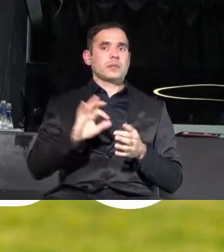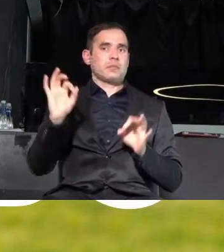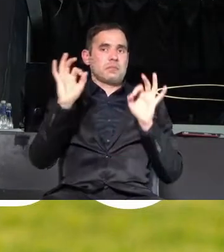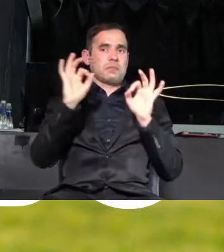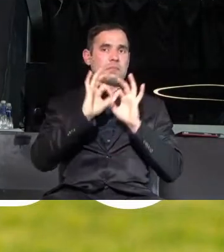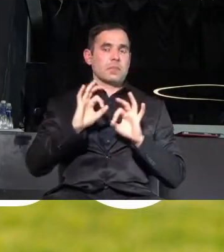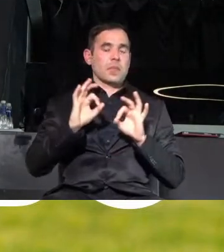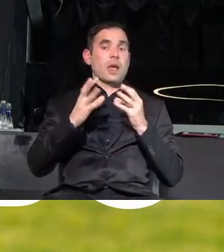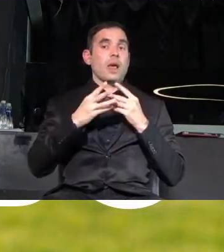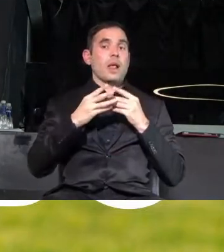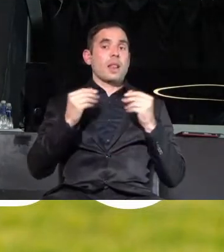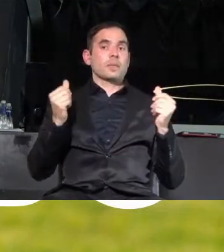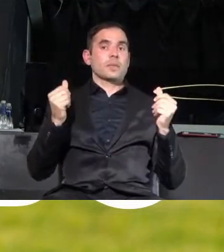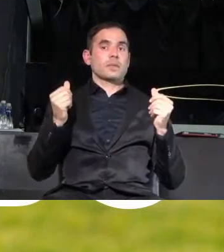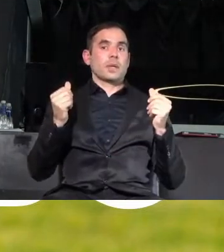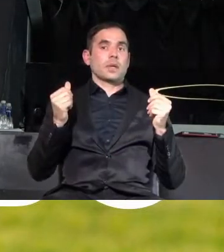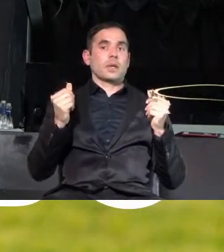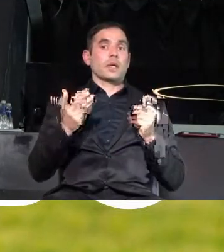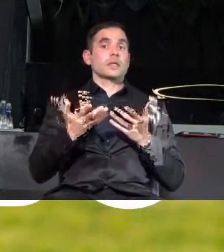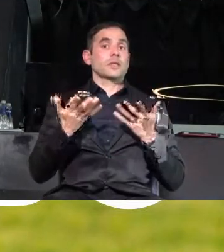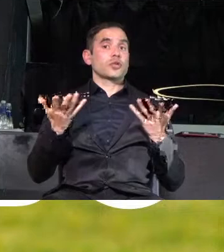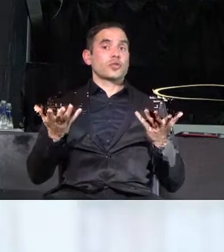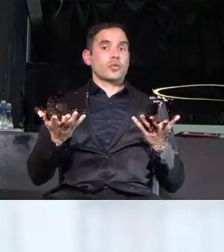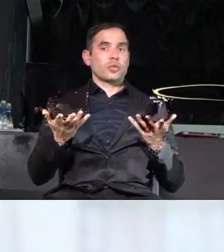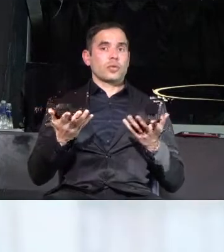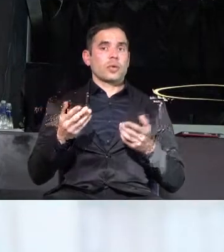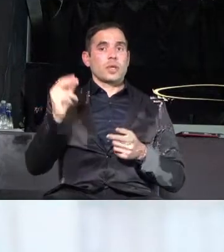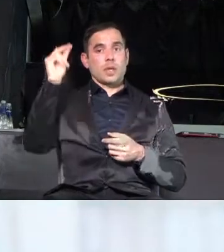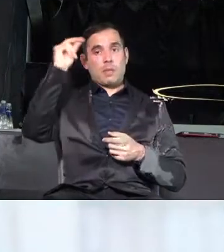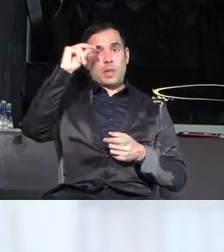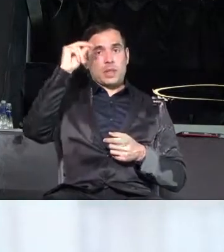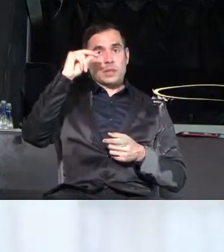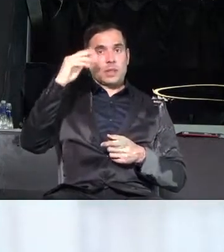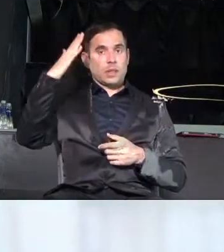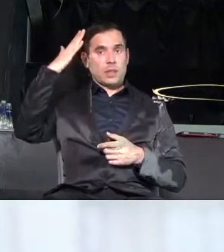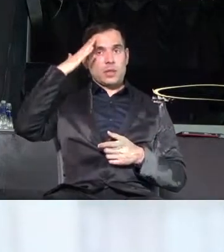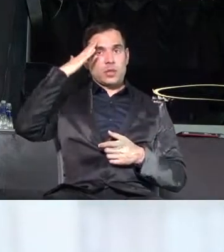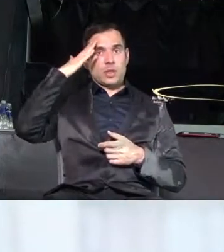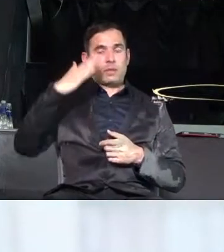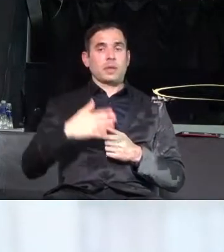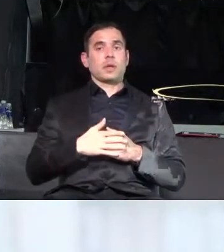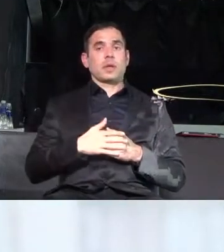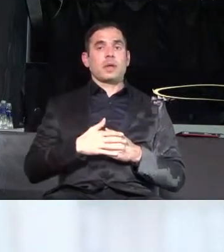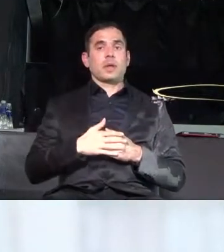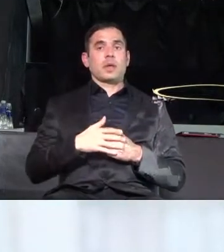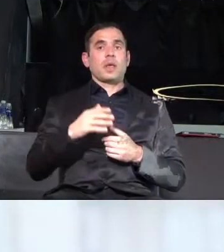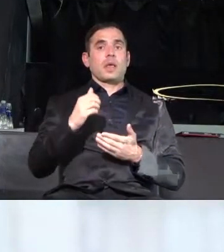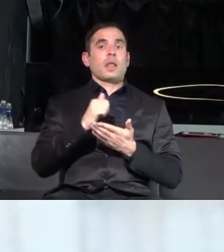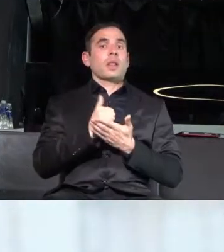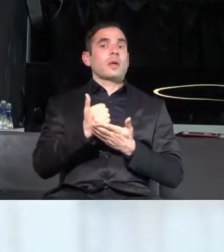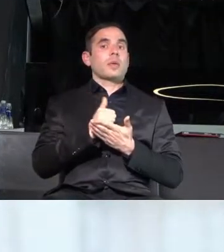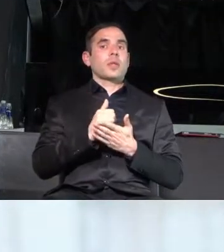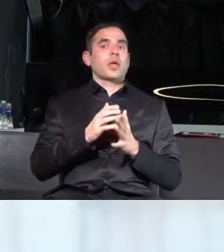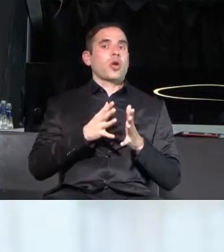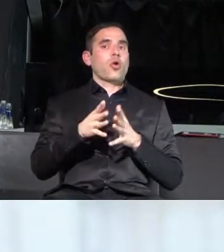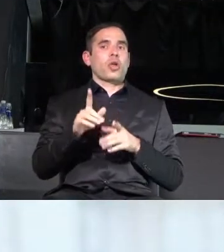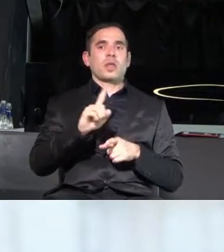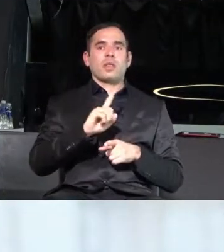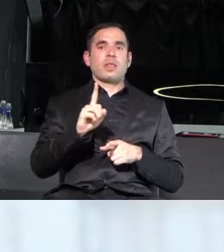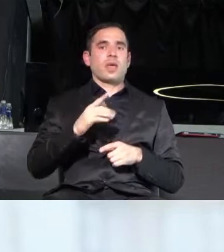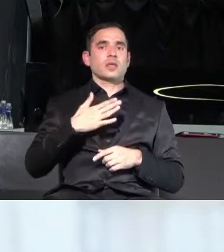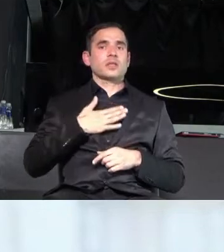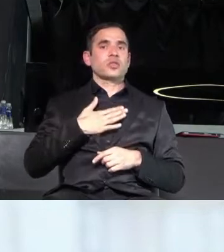Липсва, защото за българската държава лъгбата и хората не съществуват.